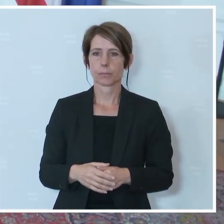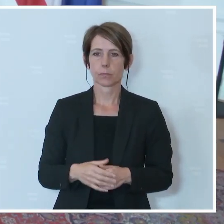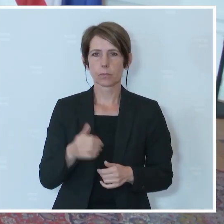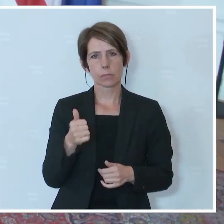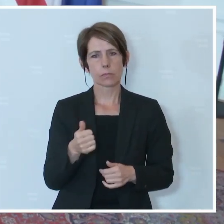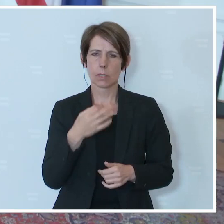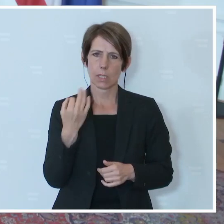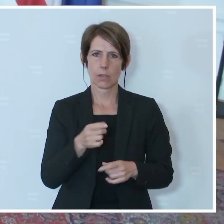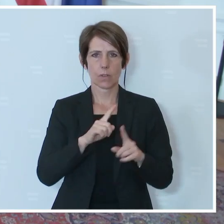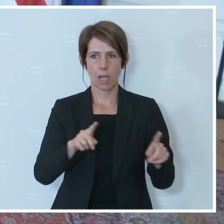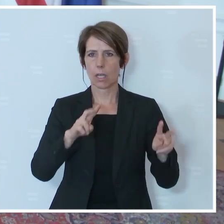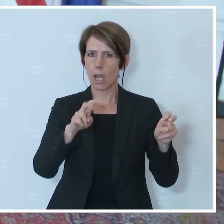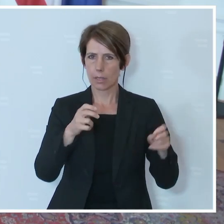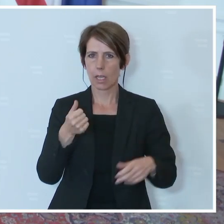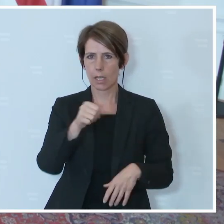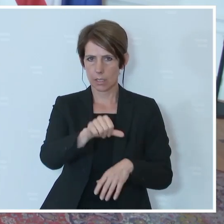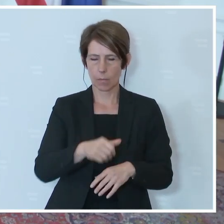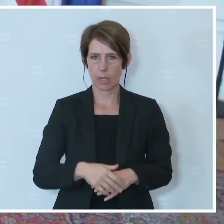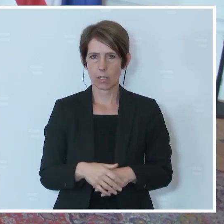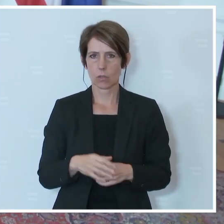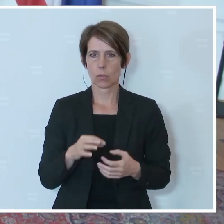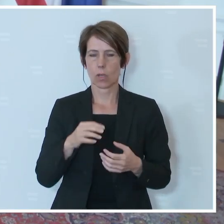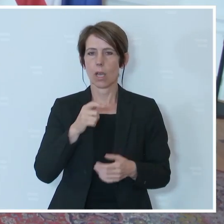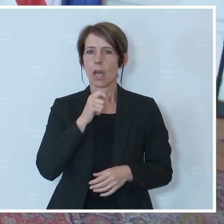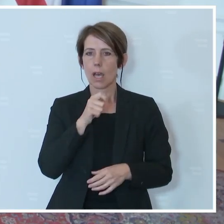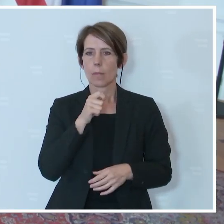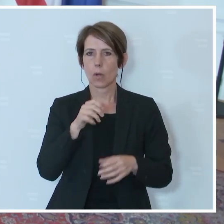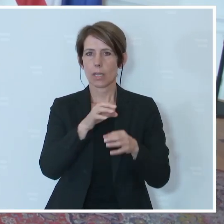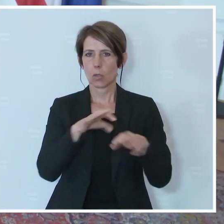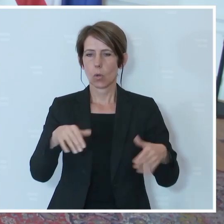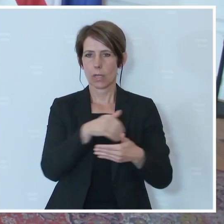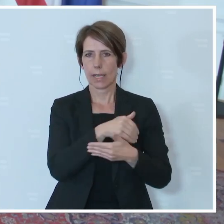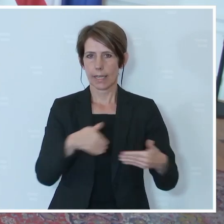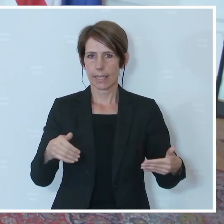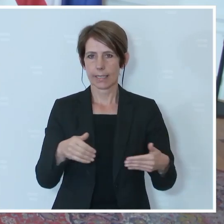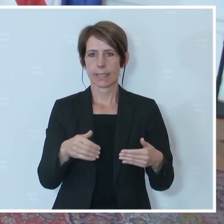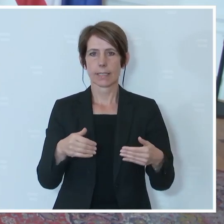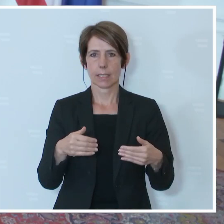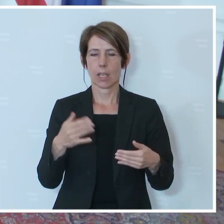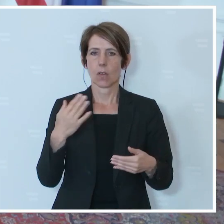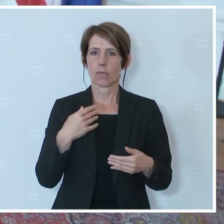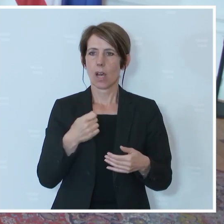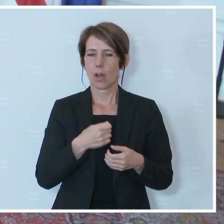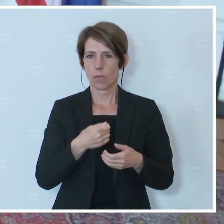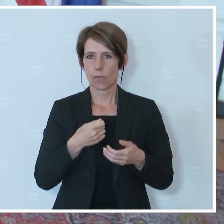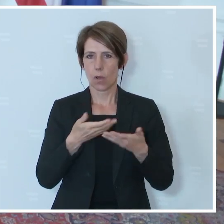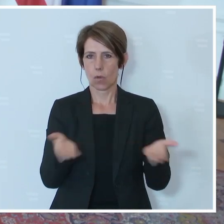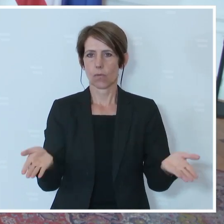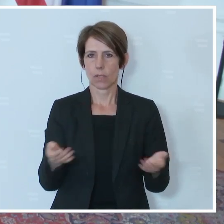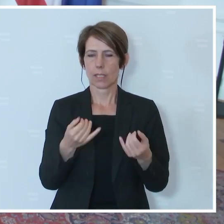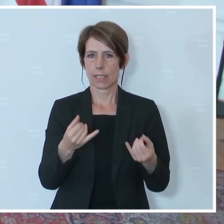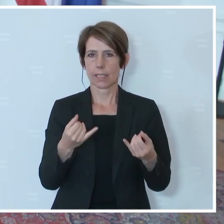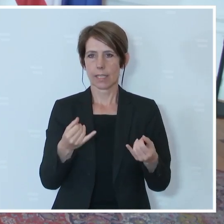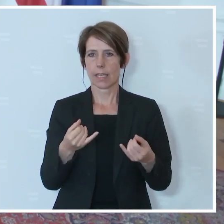einem anderen Thema. Die Organisation Reporter ohne Grenzen hat heute den Pressefreiheitsindex veröffentlicht. Sieht Österreich in Österreich